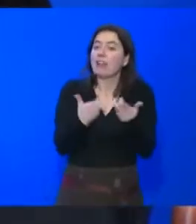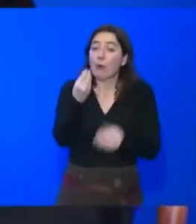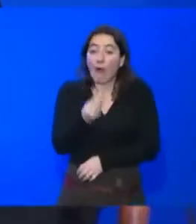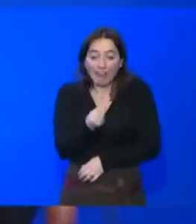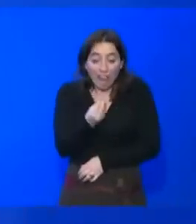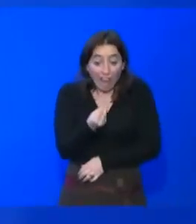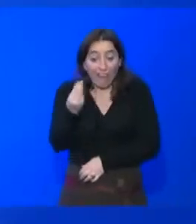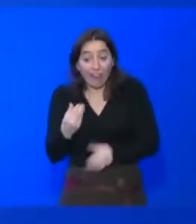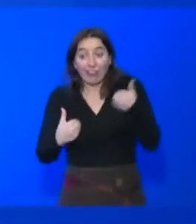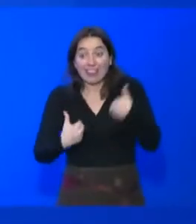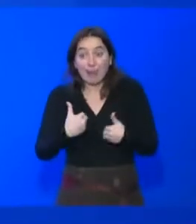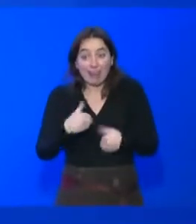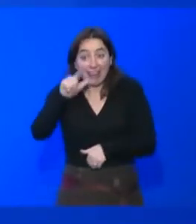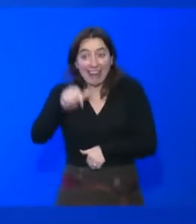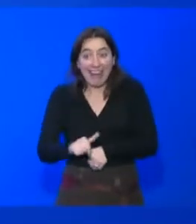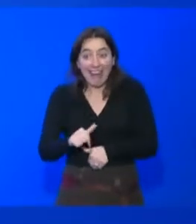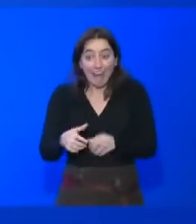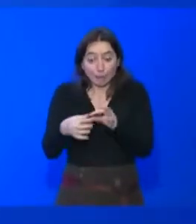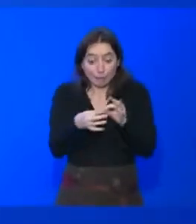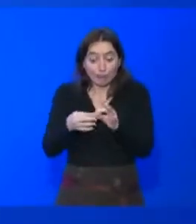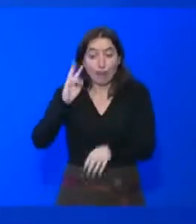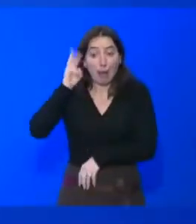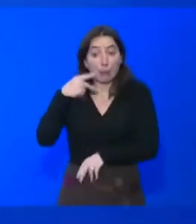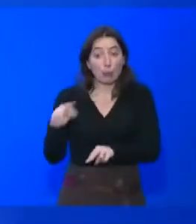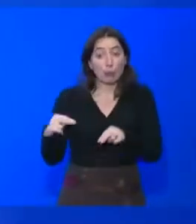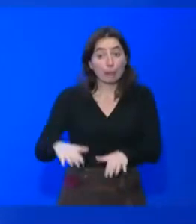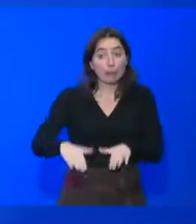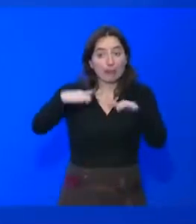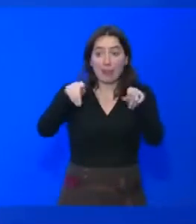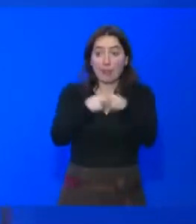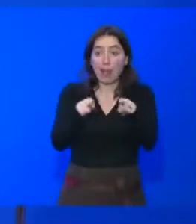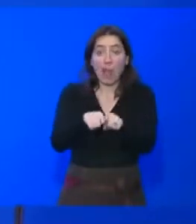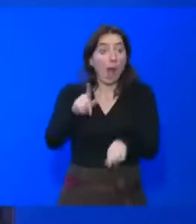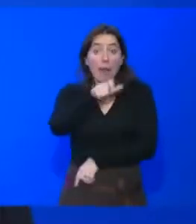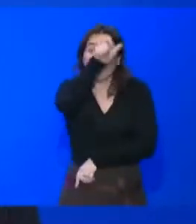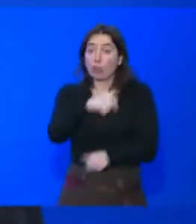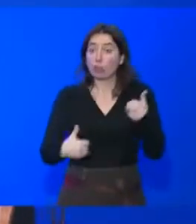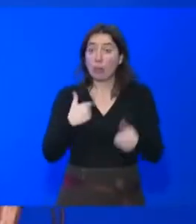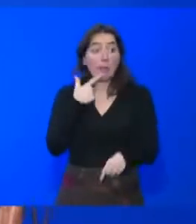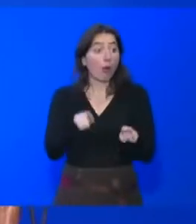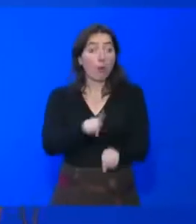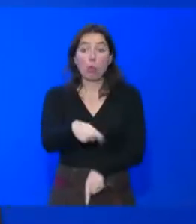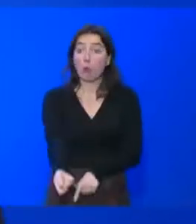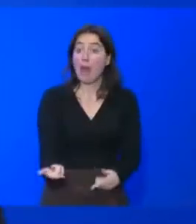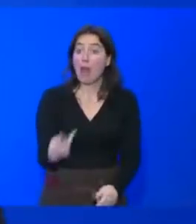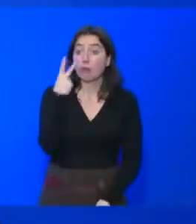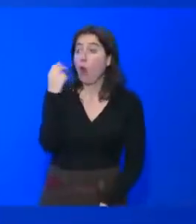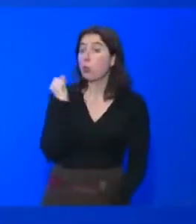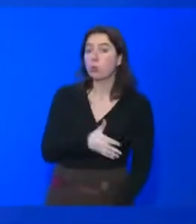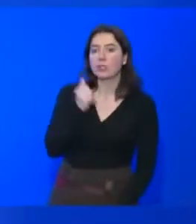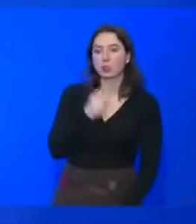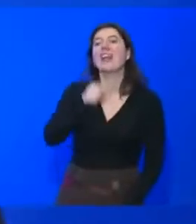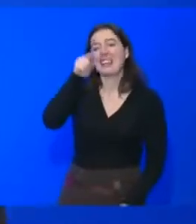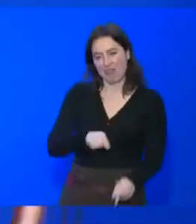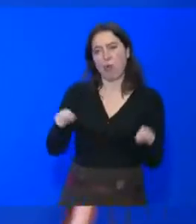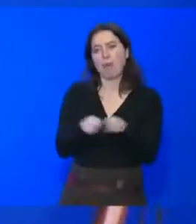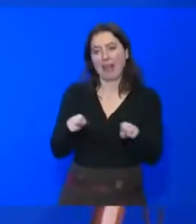à leur côté et puis après ça devient banal, il faudrait qu'on nous voit tellement tous les jours, avec nos difficultés quotidiennes, avec nos bonheurs, nos